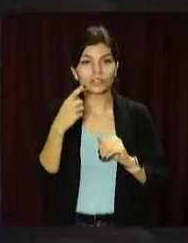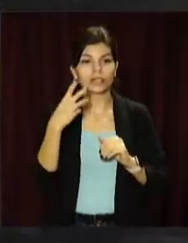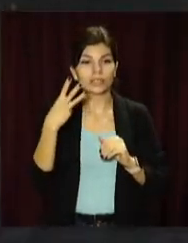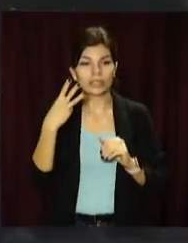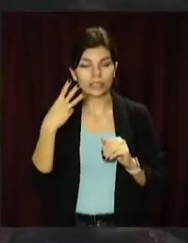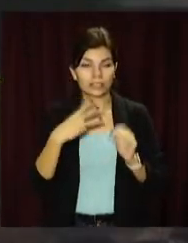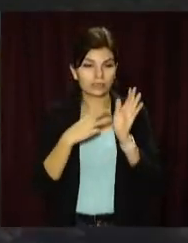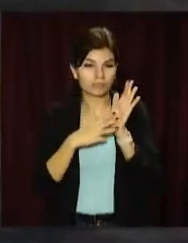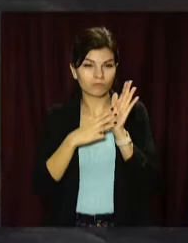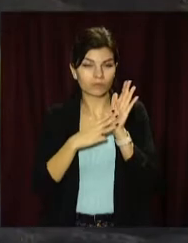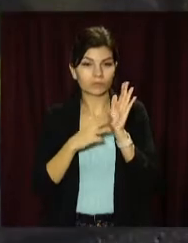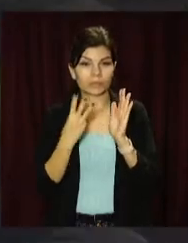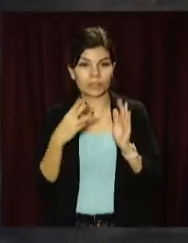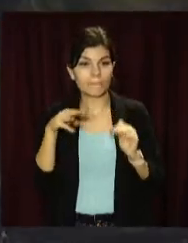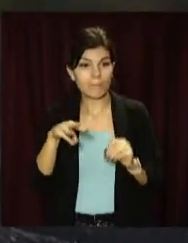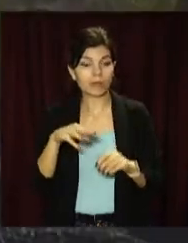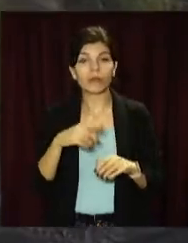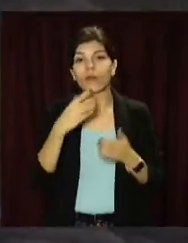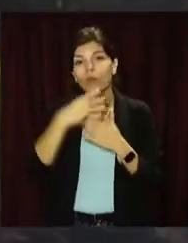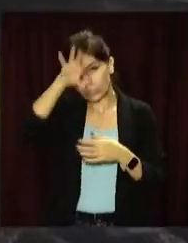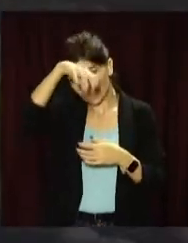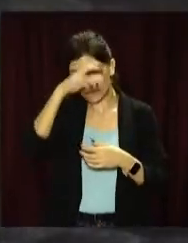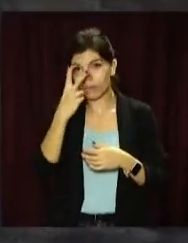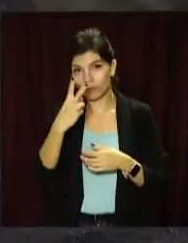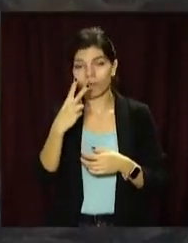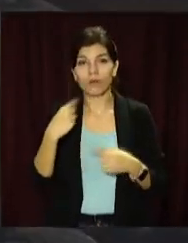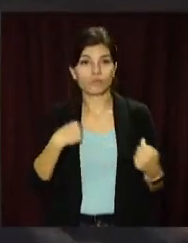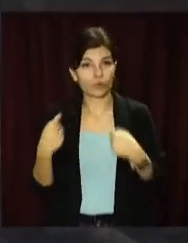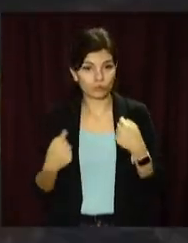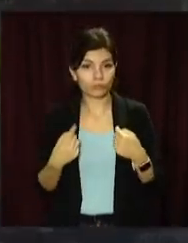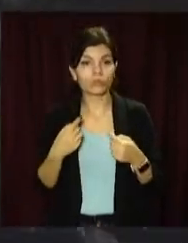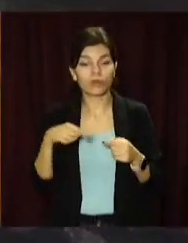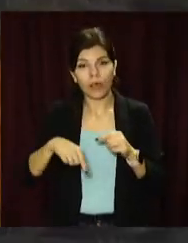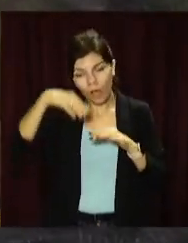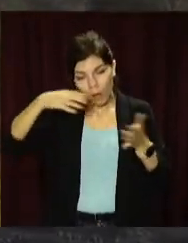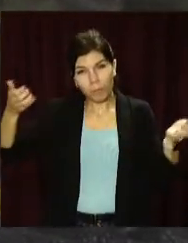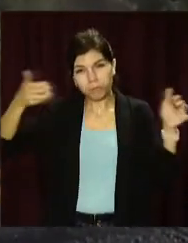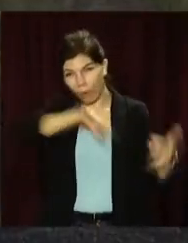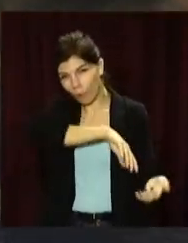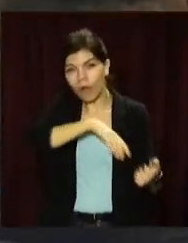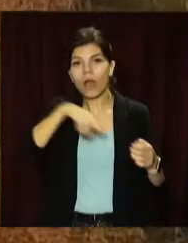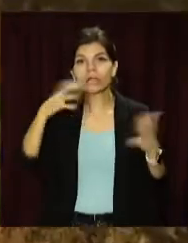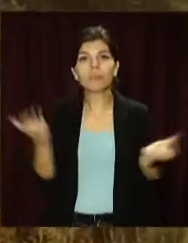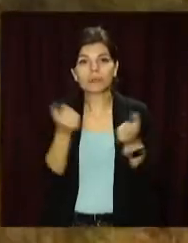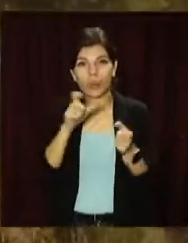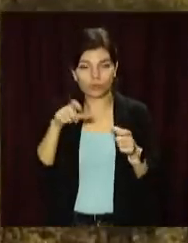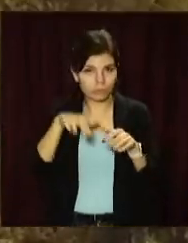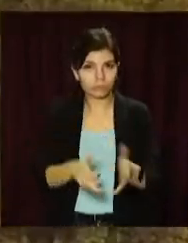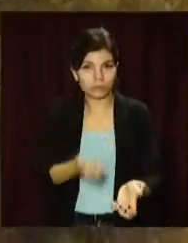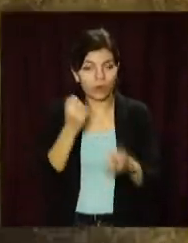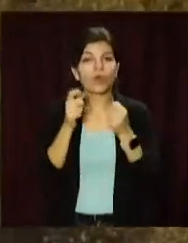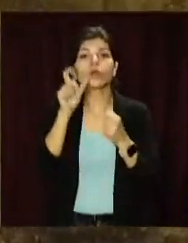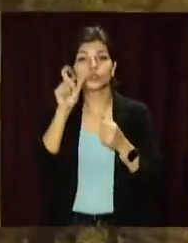1383 метри. В результаті двоє шахтарів постраждали. З-під завалу їх діставали рятувальники.